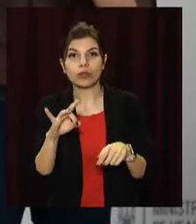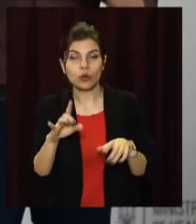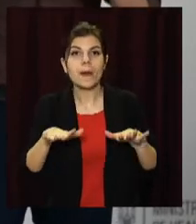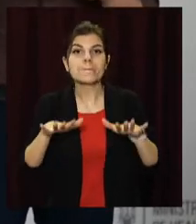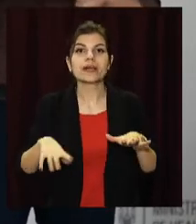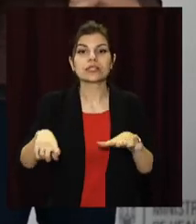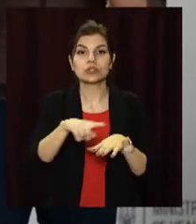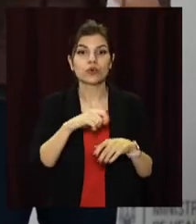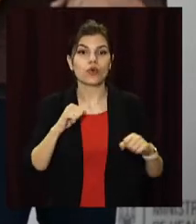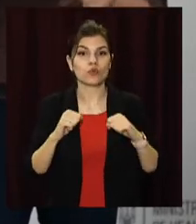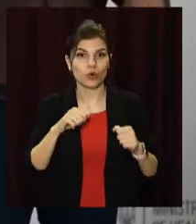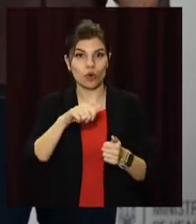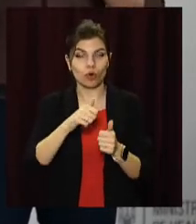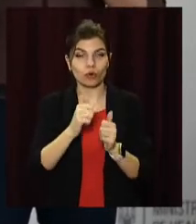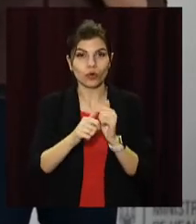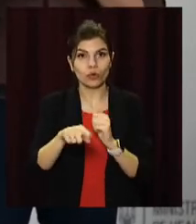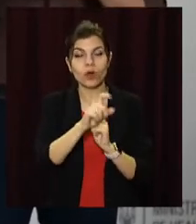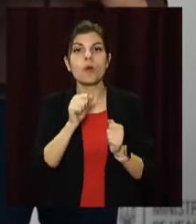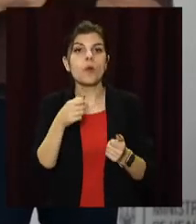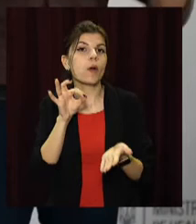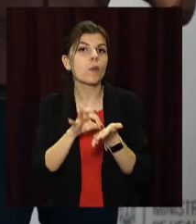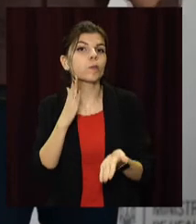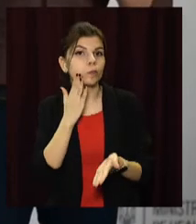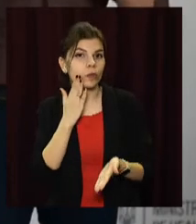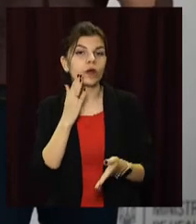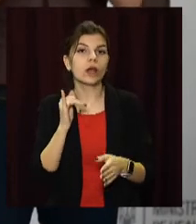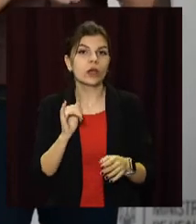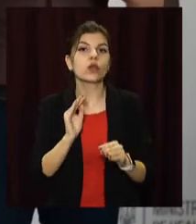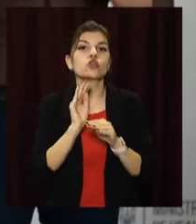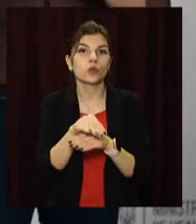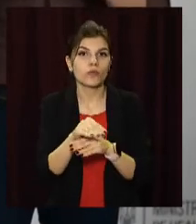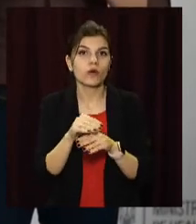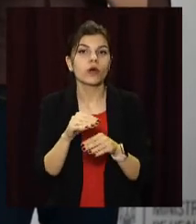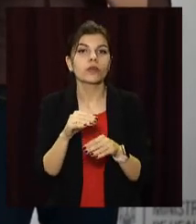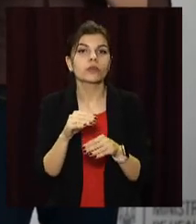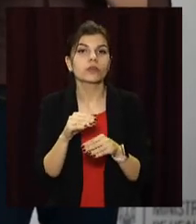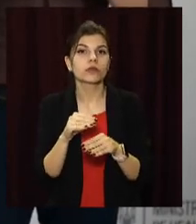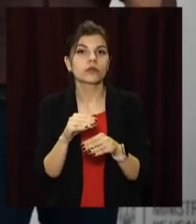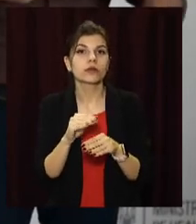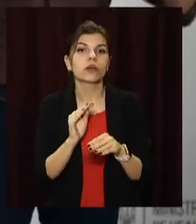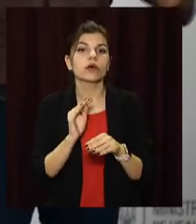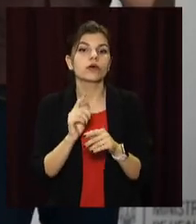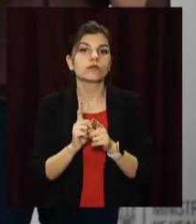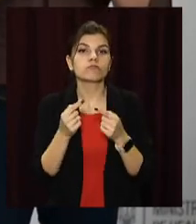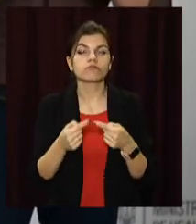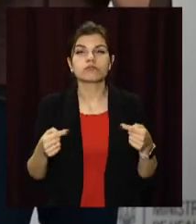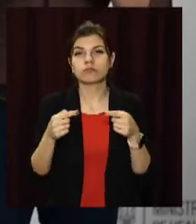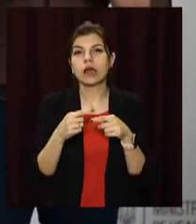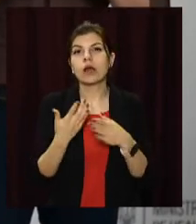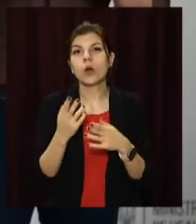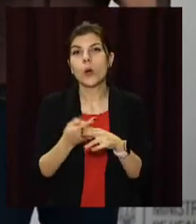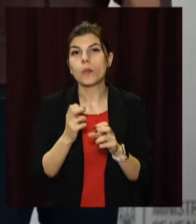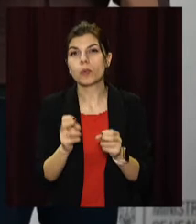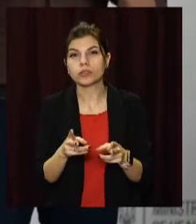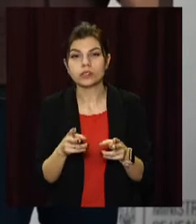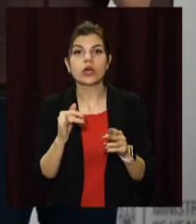місцевого самоврядування, по яким вони можуть визначати критерії небезпеки і